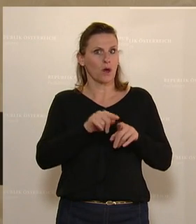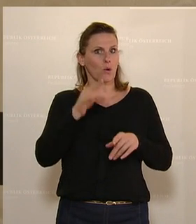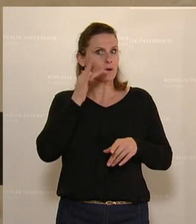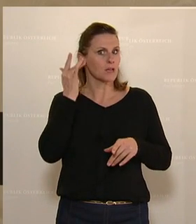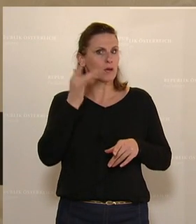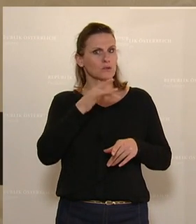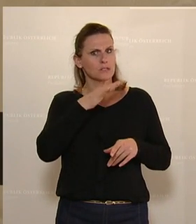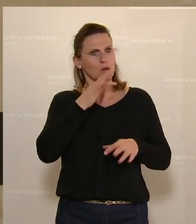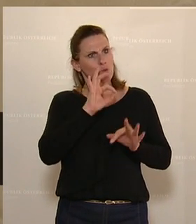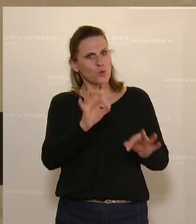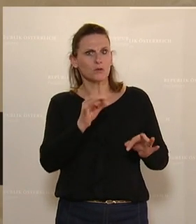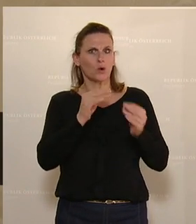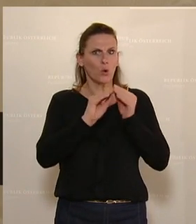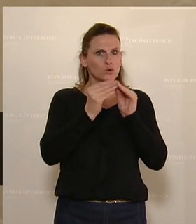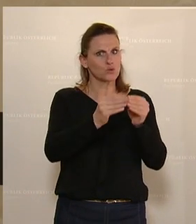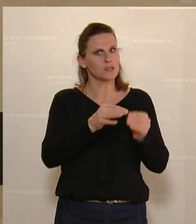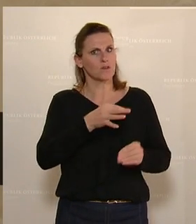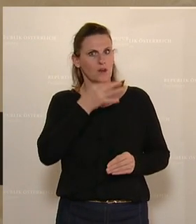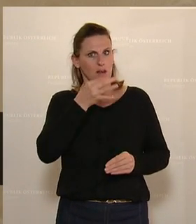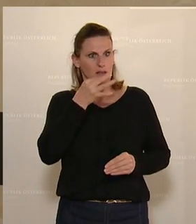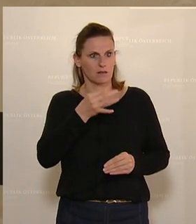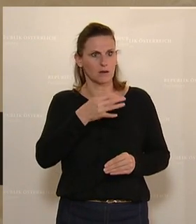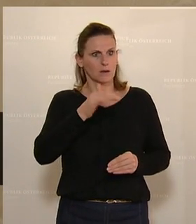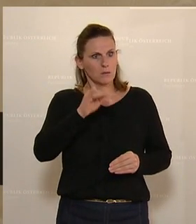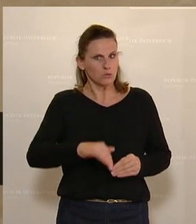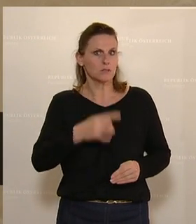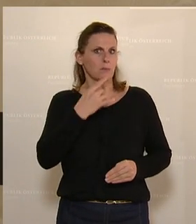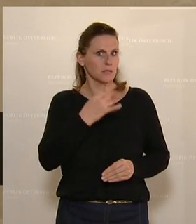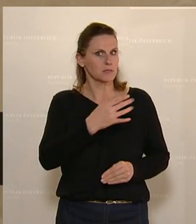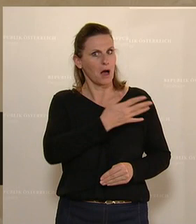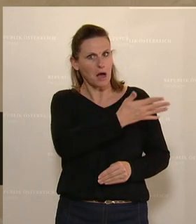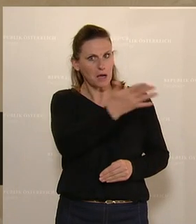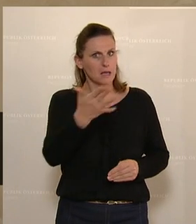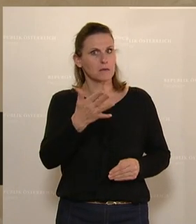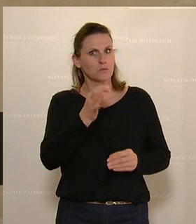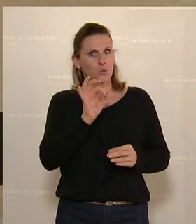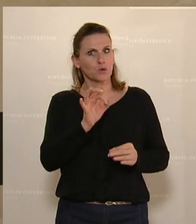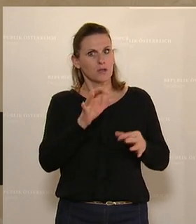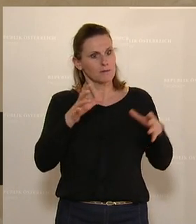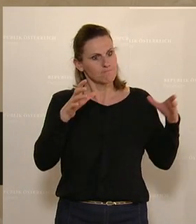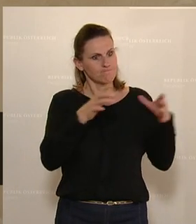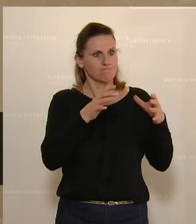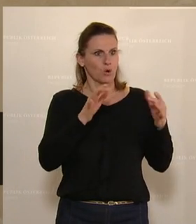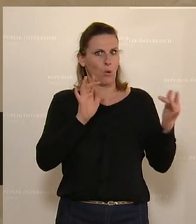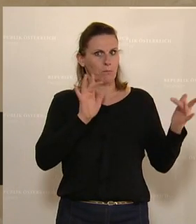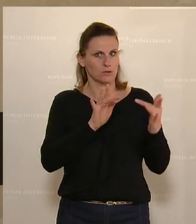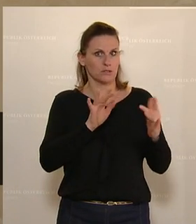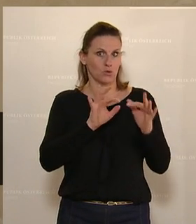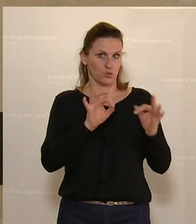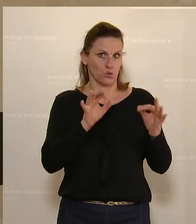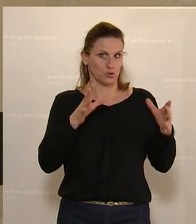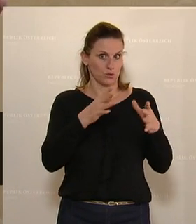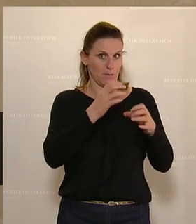Redebeiträge. Muss man eindeutig sagen, geschlossene Opposition, Gott sei Dank. Ja,